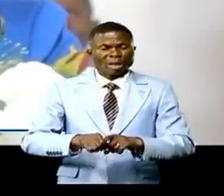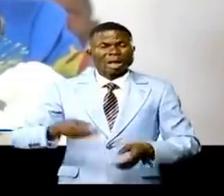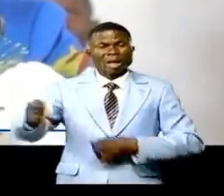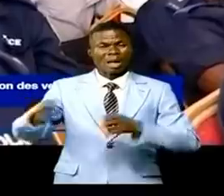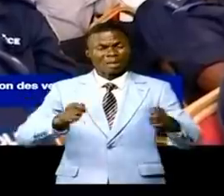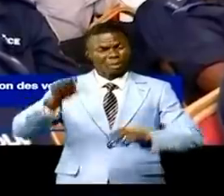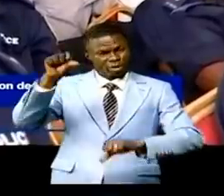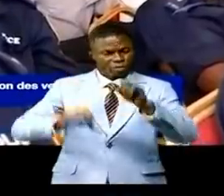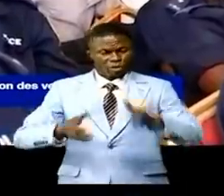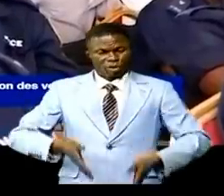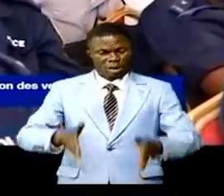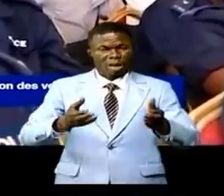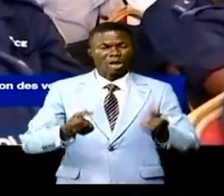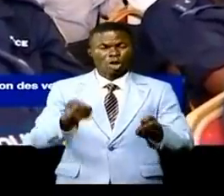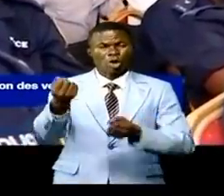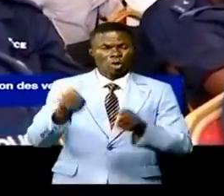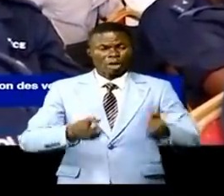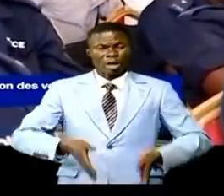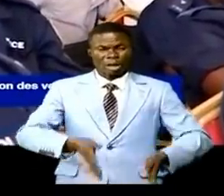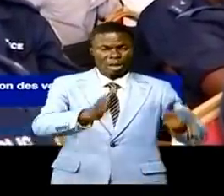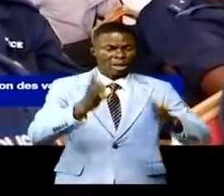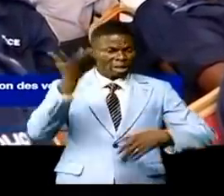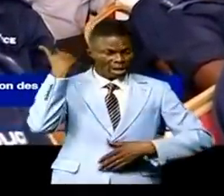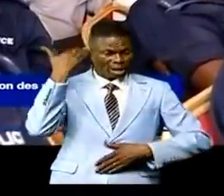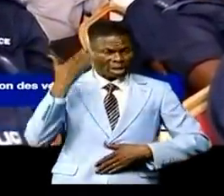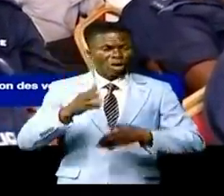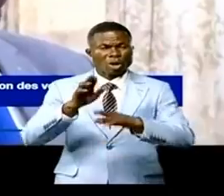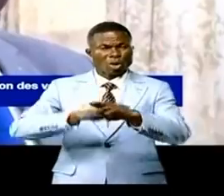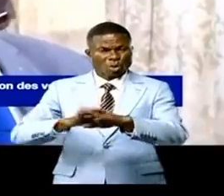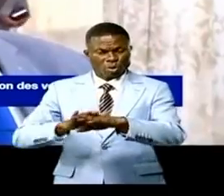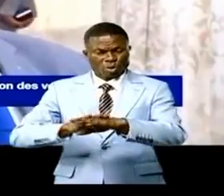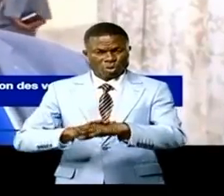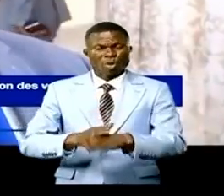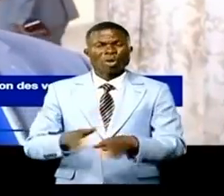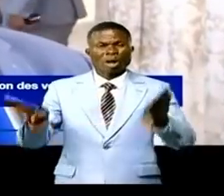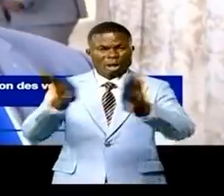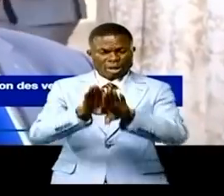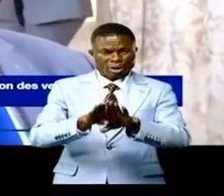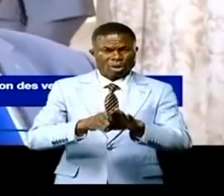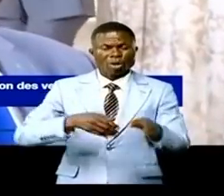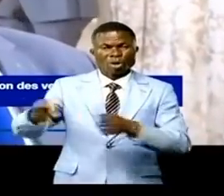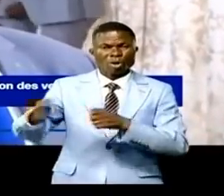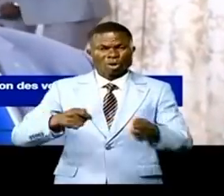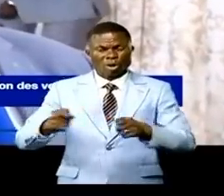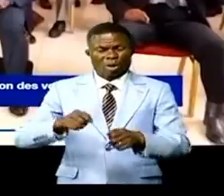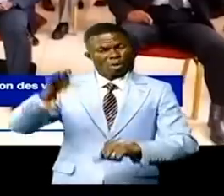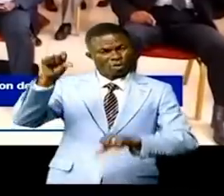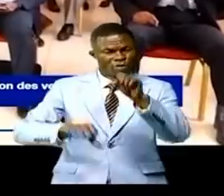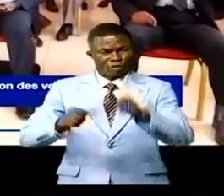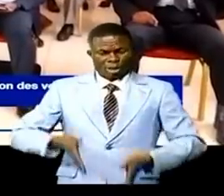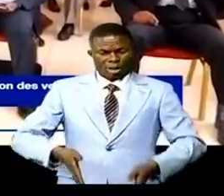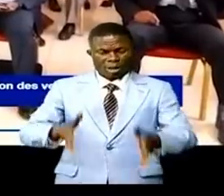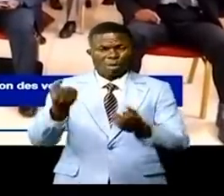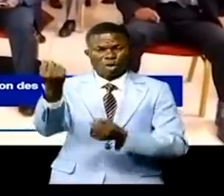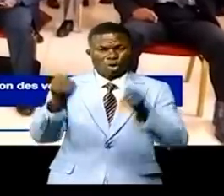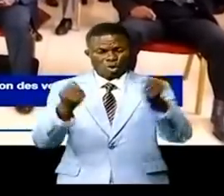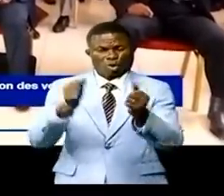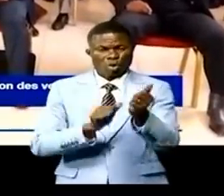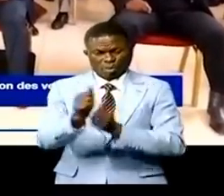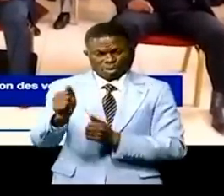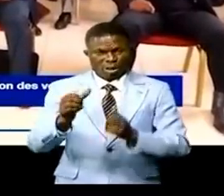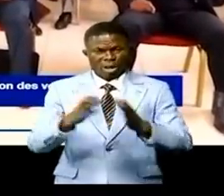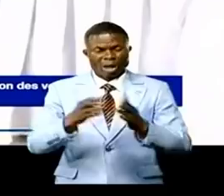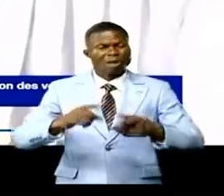érigées les longs des rivières et des voies ferrées la fermeture de marchés pirates les longs des principales artères avec